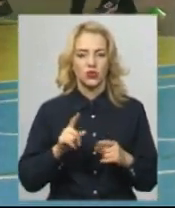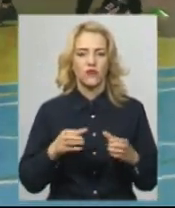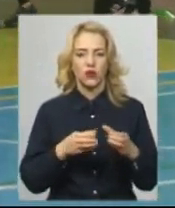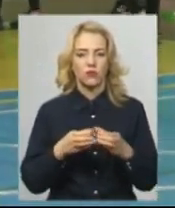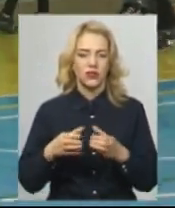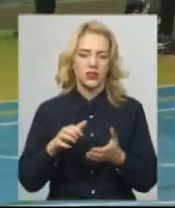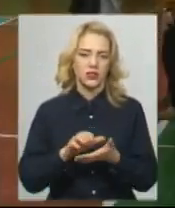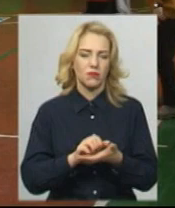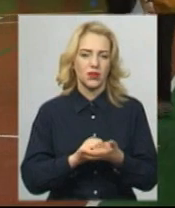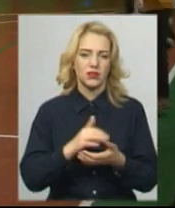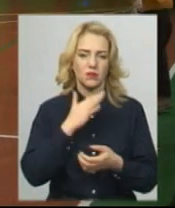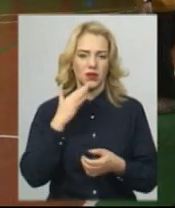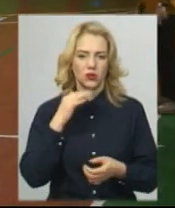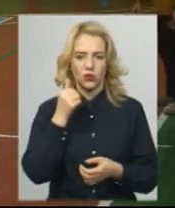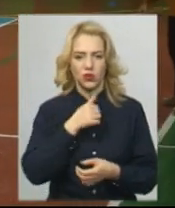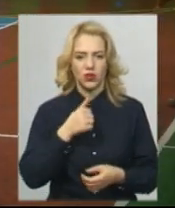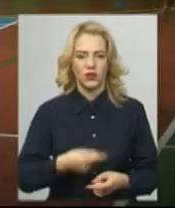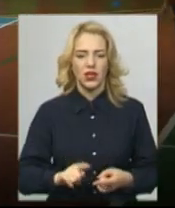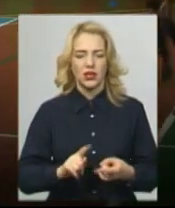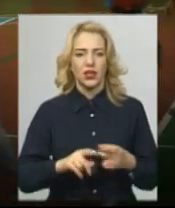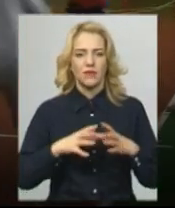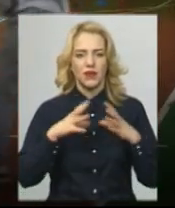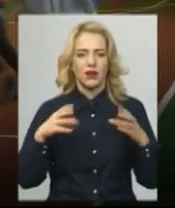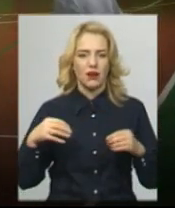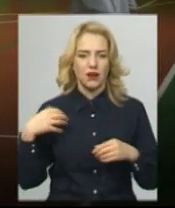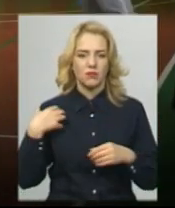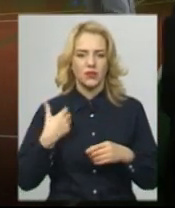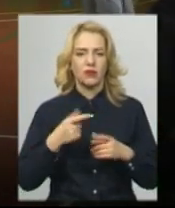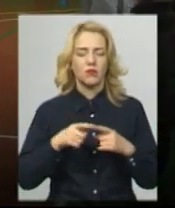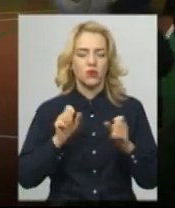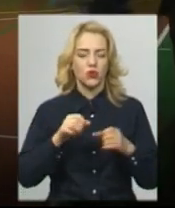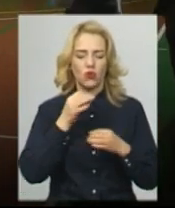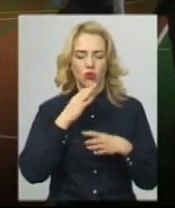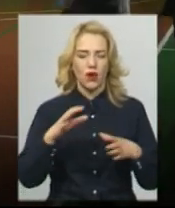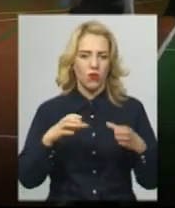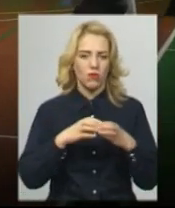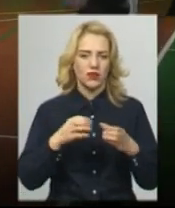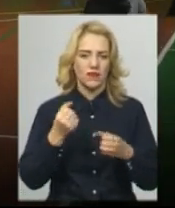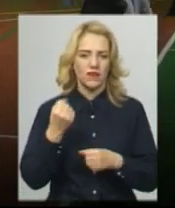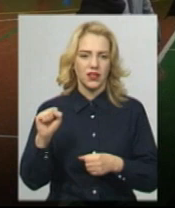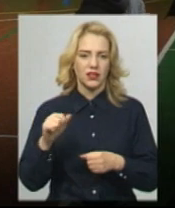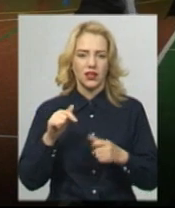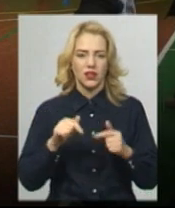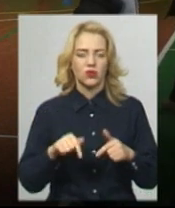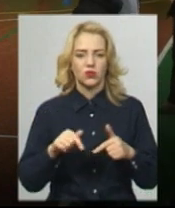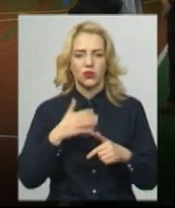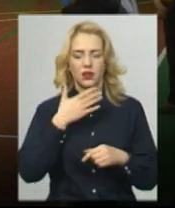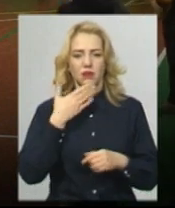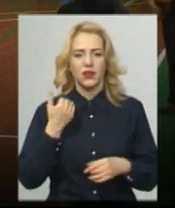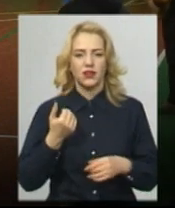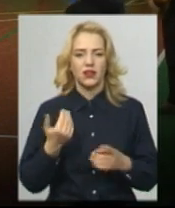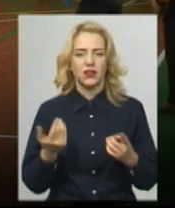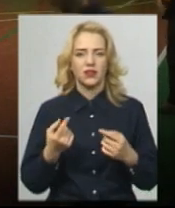займеться вже не один рік. В регби-5 стає така гра, що будь-яка команда може виграти в любої, тут немає